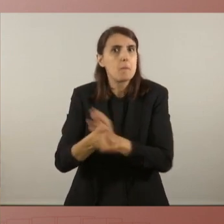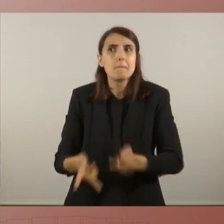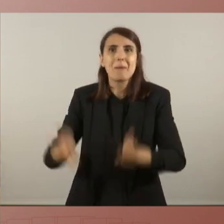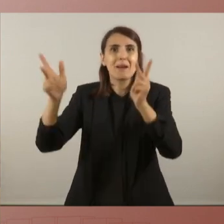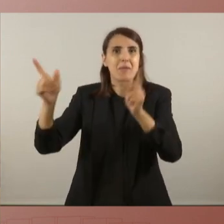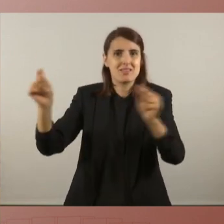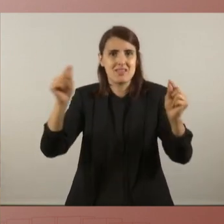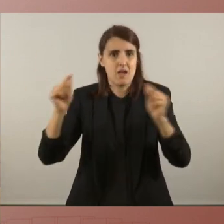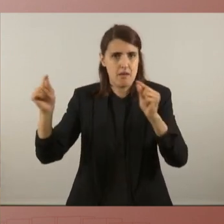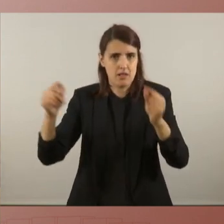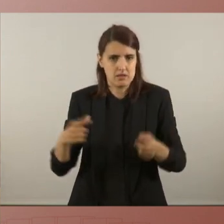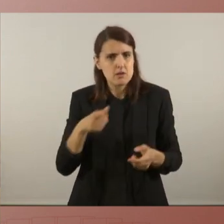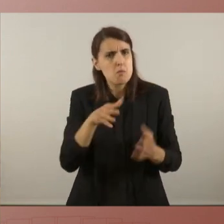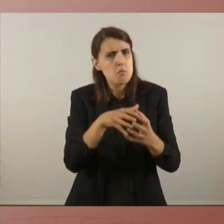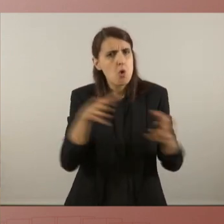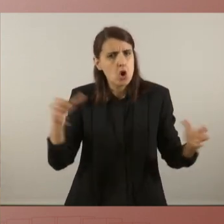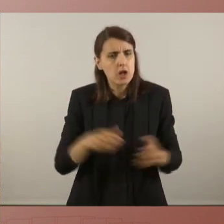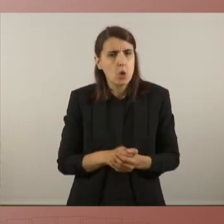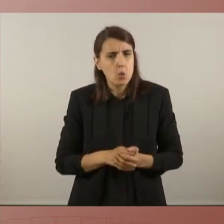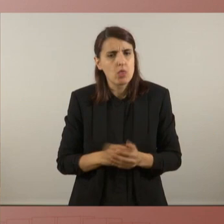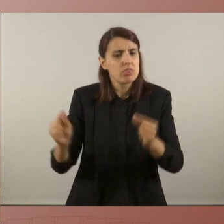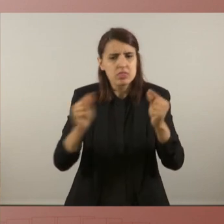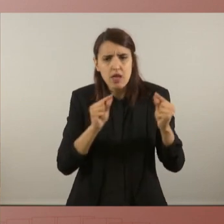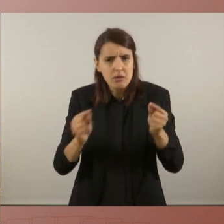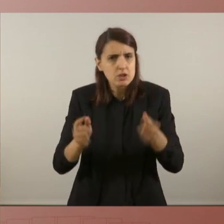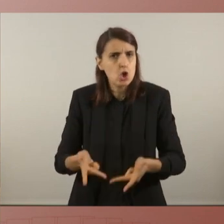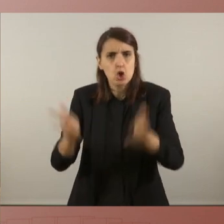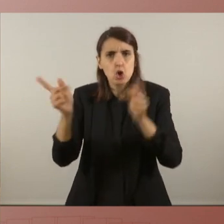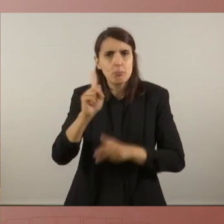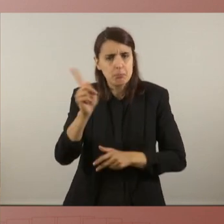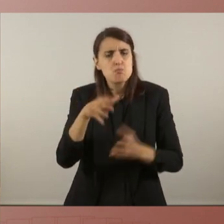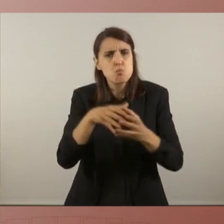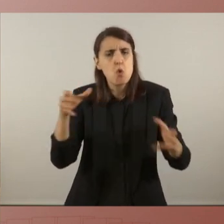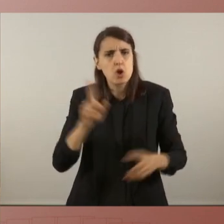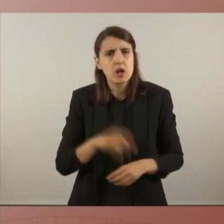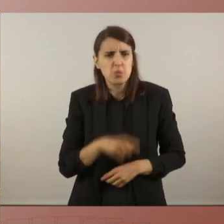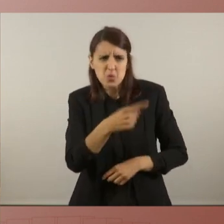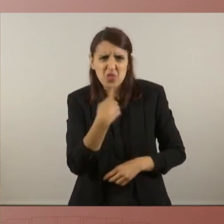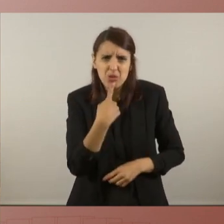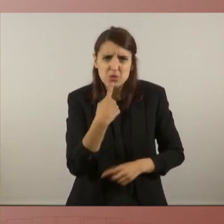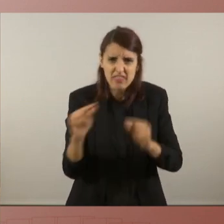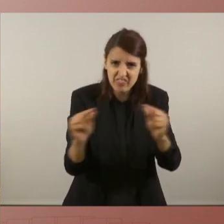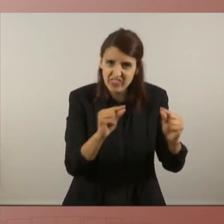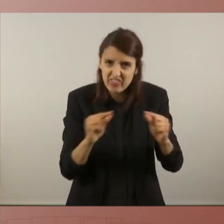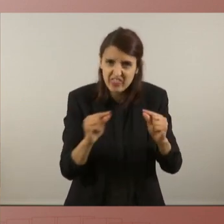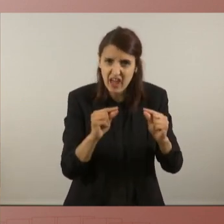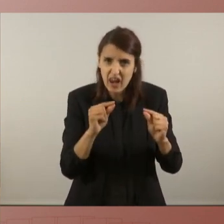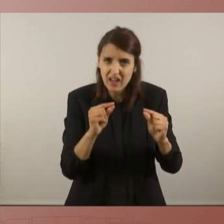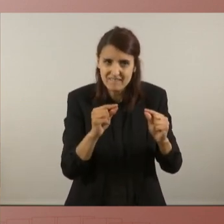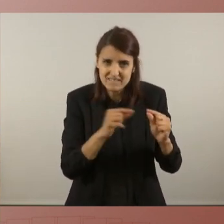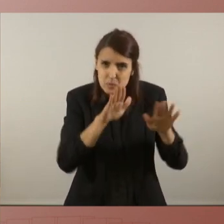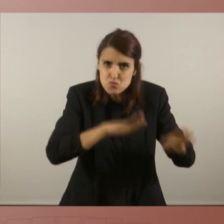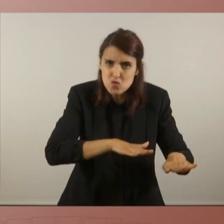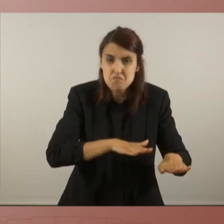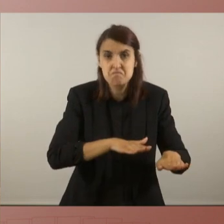no permetre debatre i vostès parlen de diàleg. Diputades,